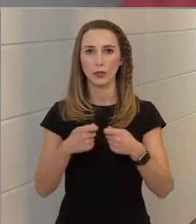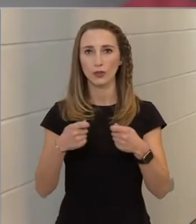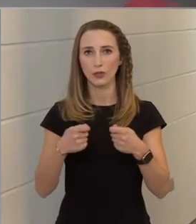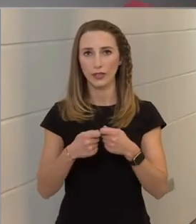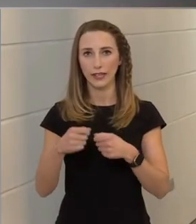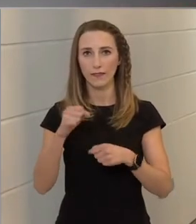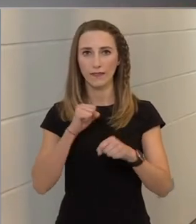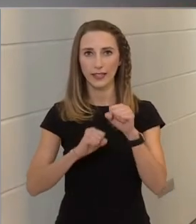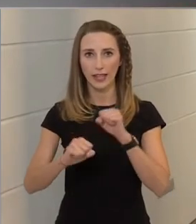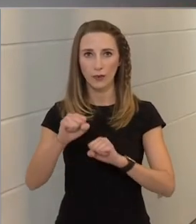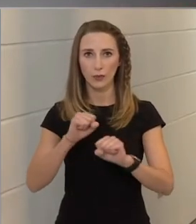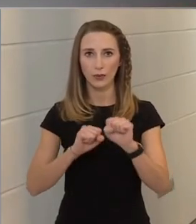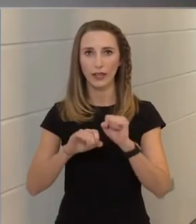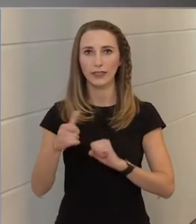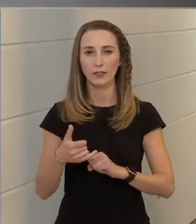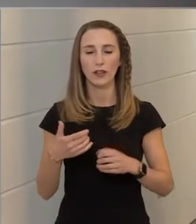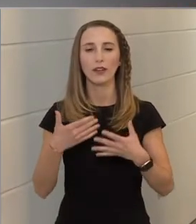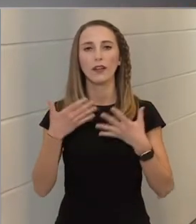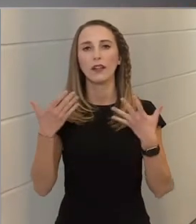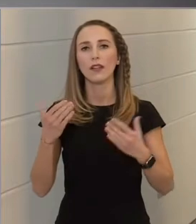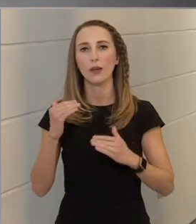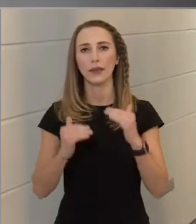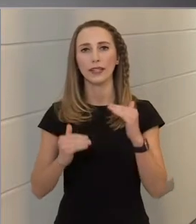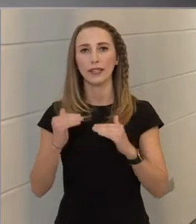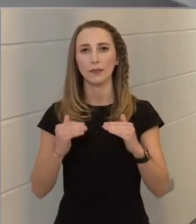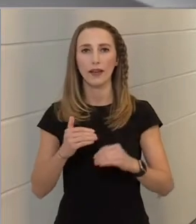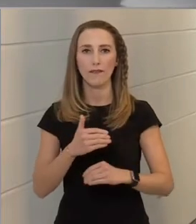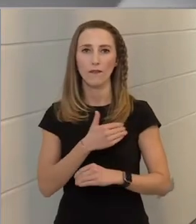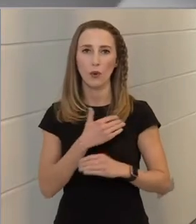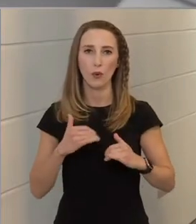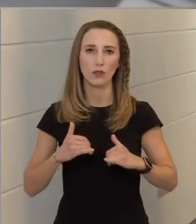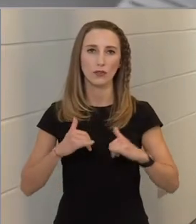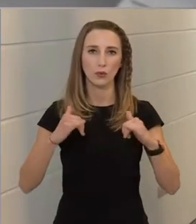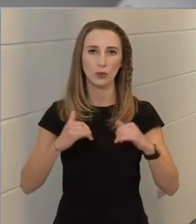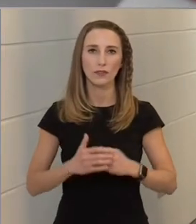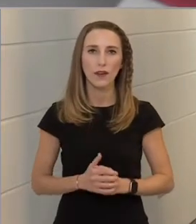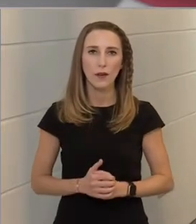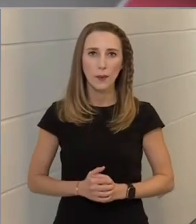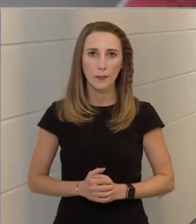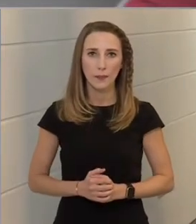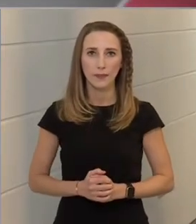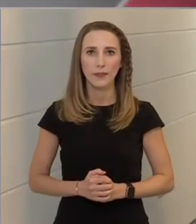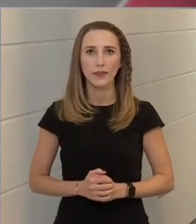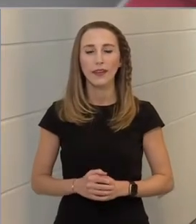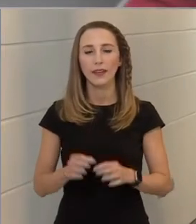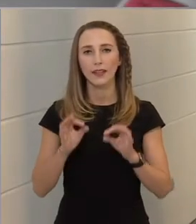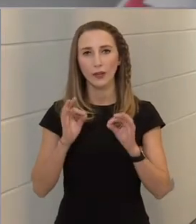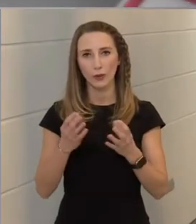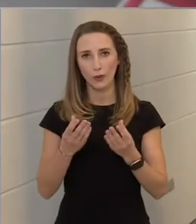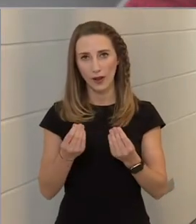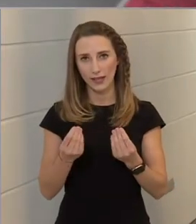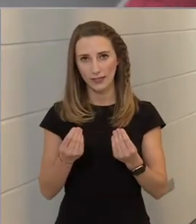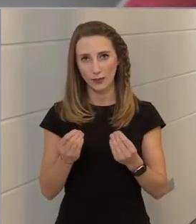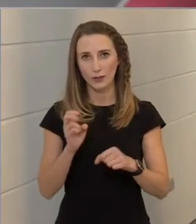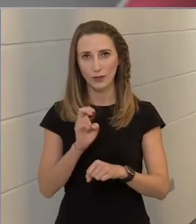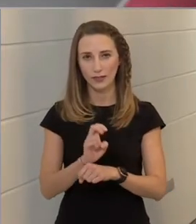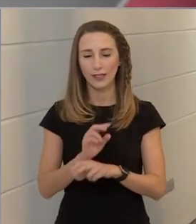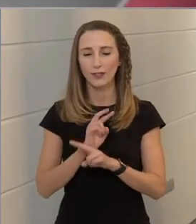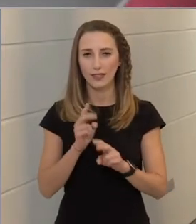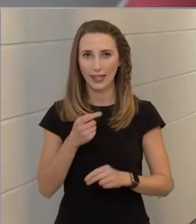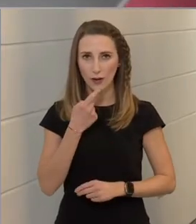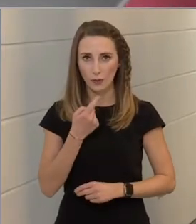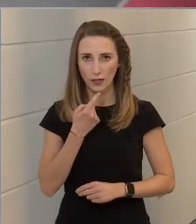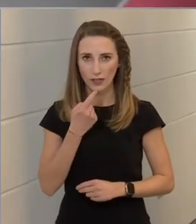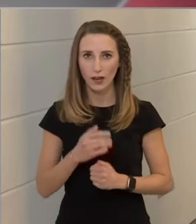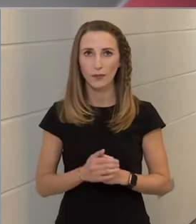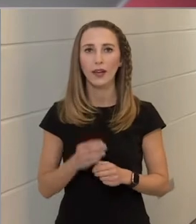védelmünket is nagy mértékben fokozzuk. Ehhez egy nagyon jó eszköz, és azt kell, hogy mondjam,